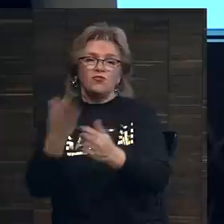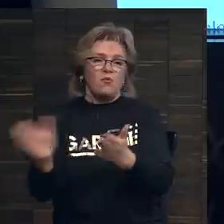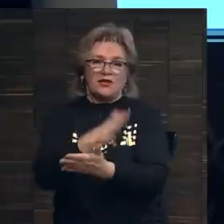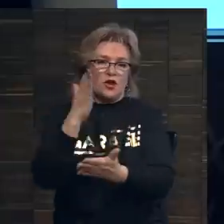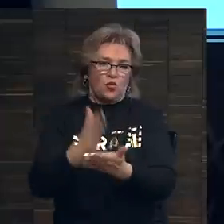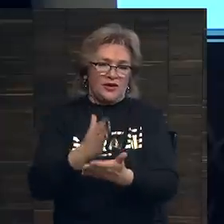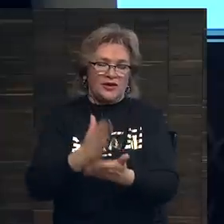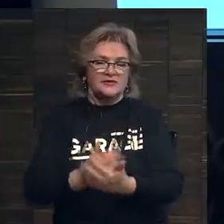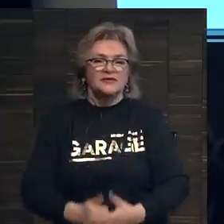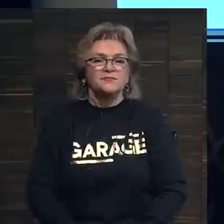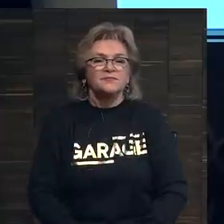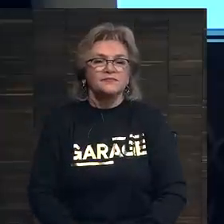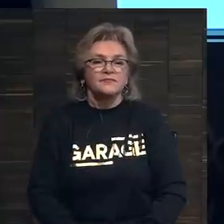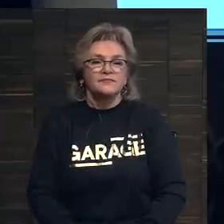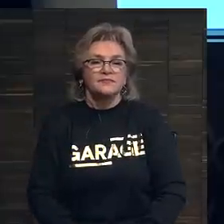каталоге аукциона.